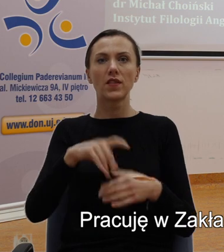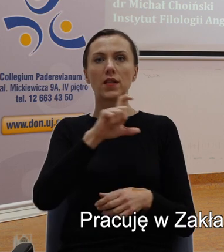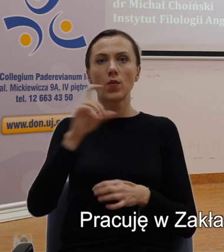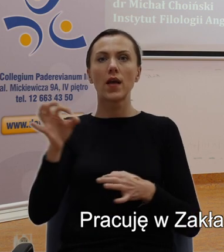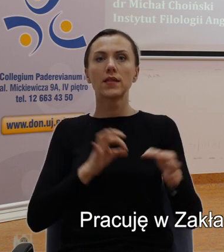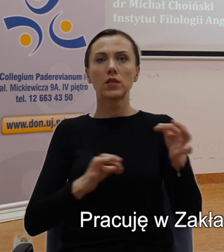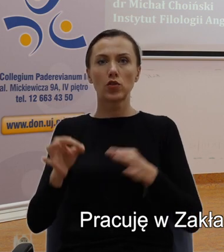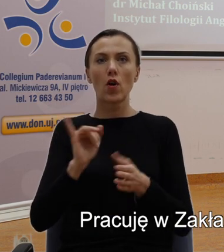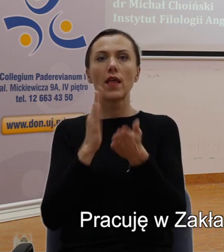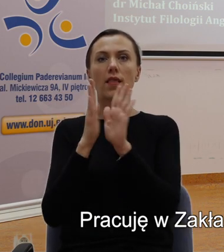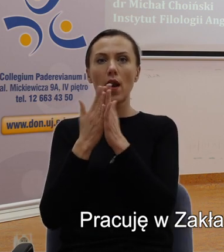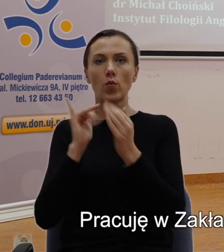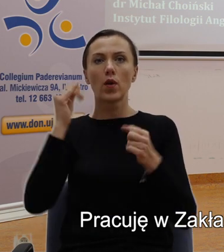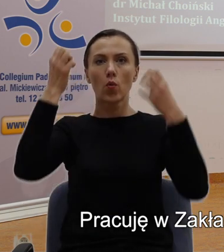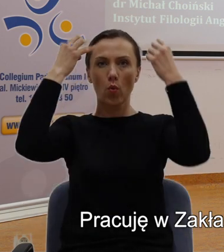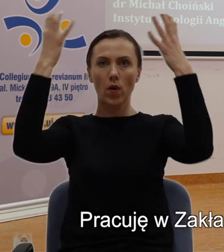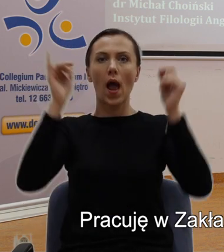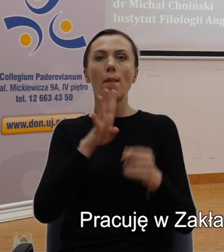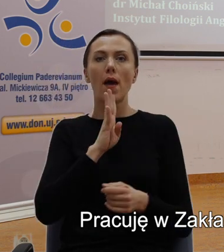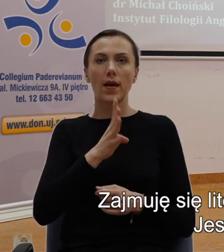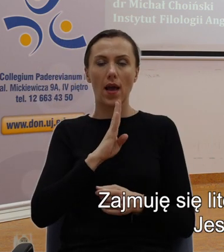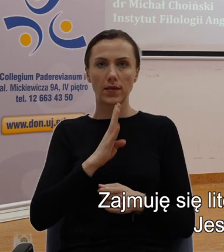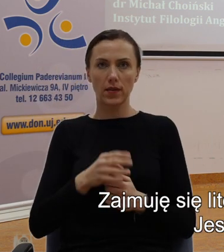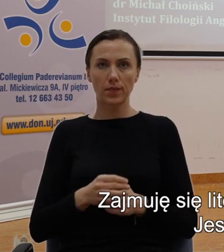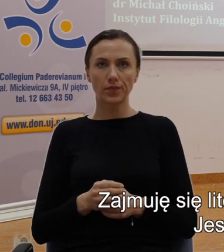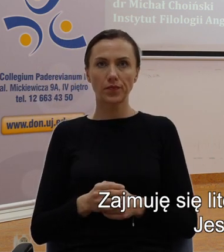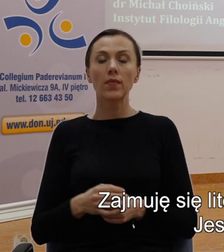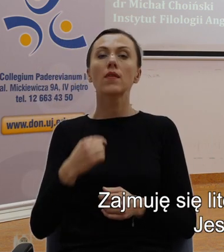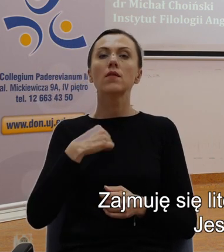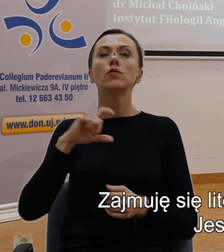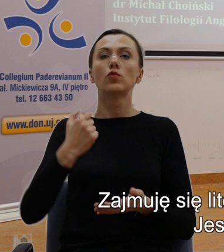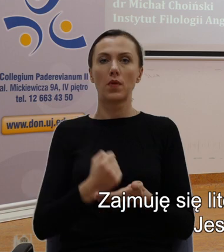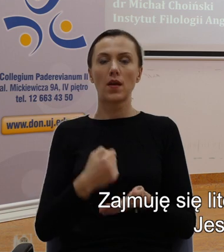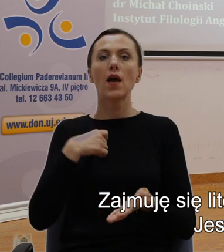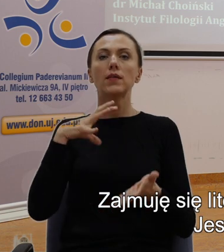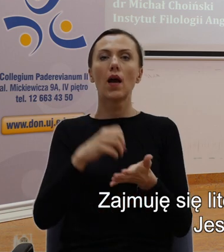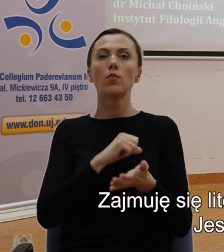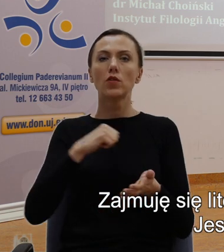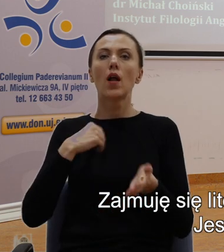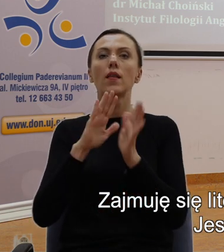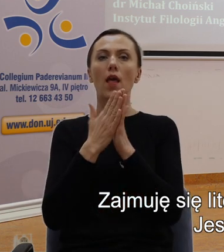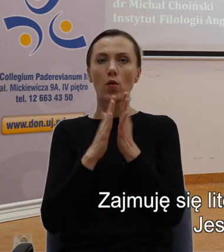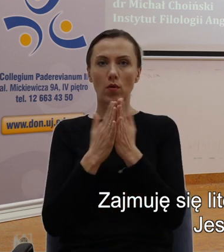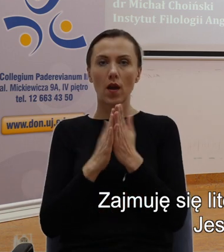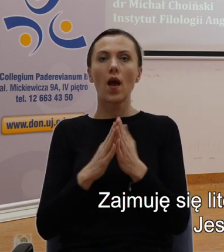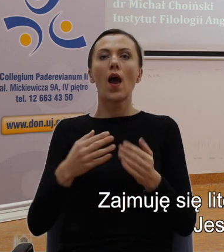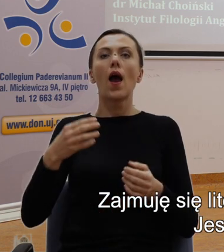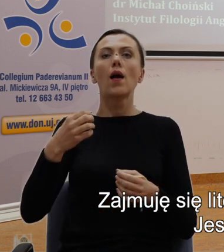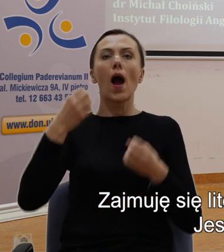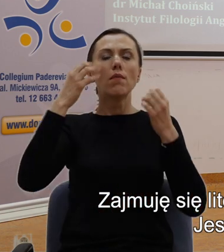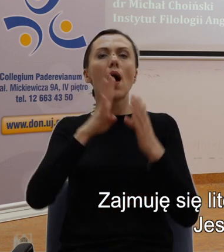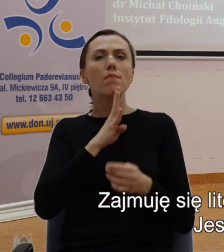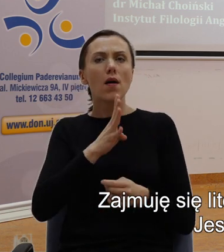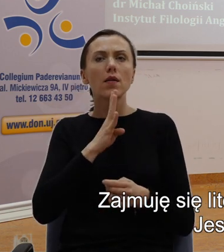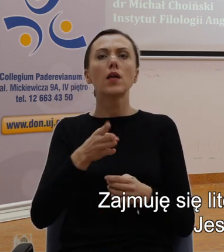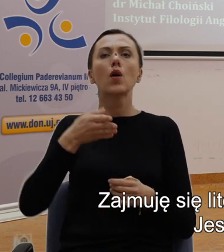Historii, Literatury i Kultury Amerykańskiej. Zajmuję się literaturą i kulturą amerykańskiego południa. Jest to